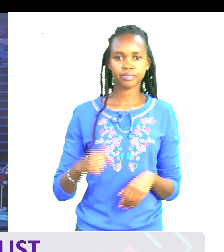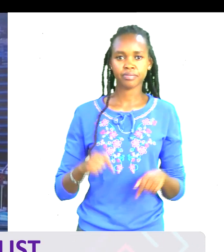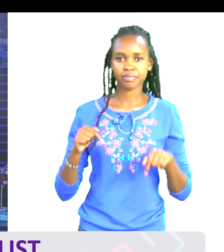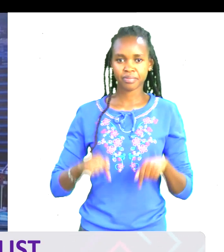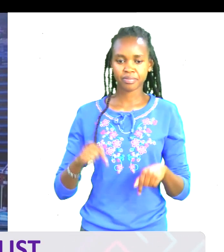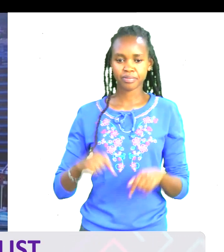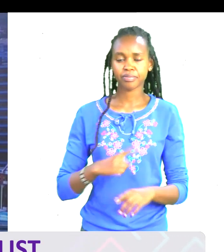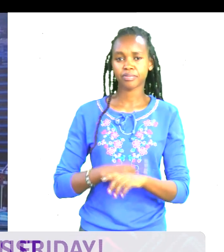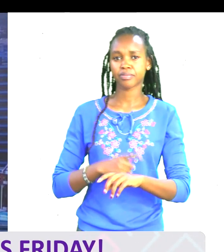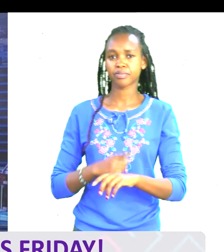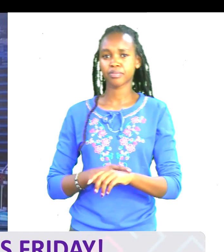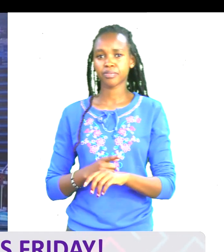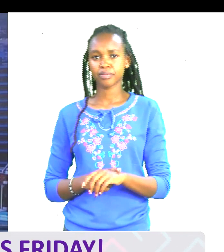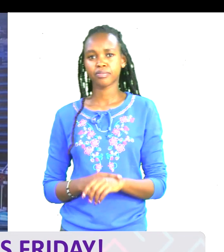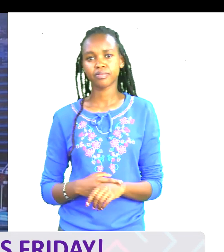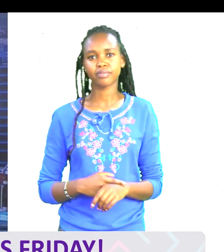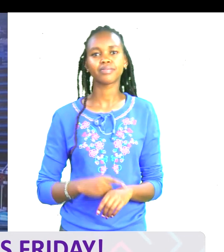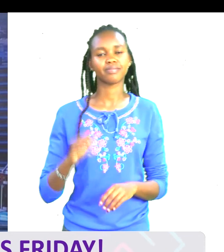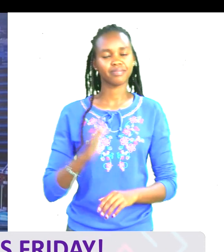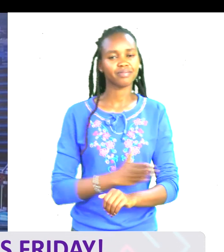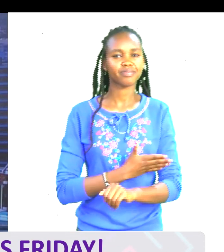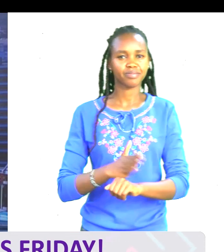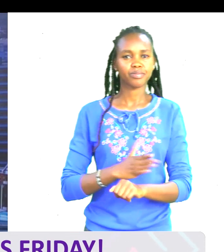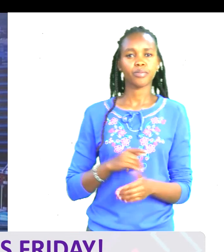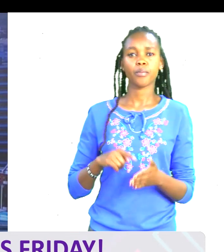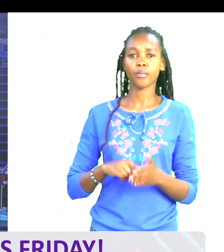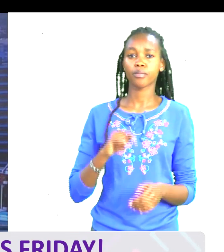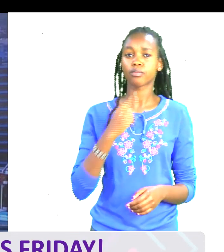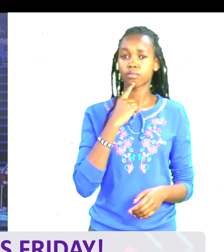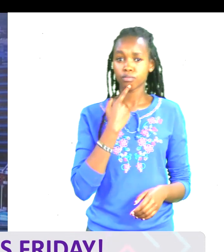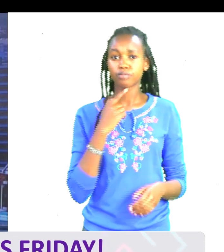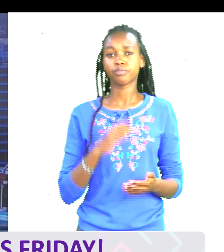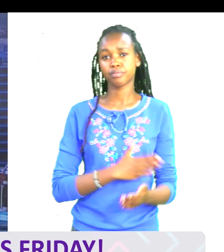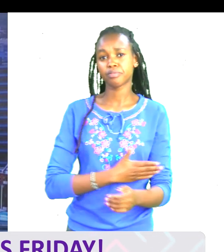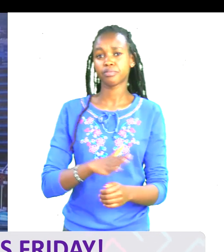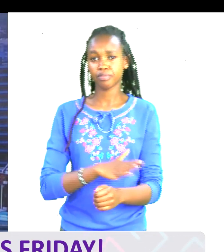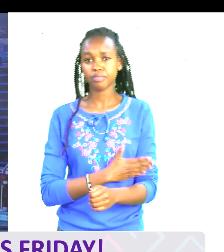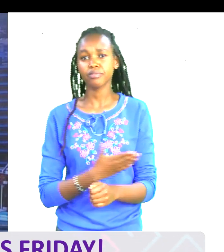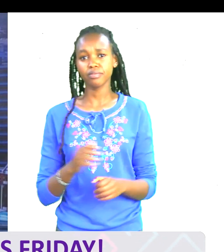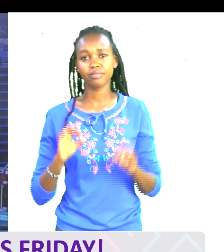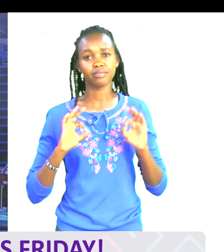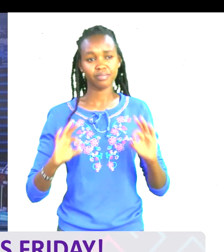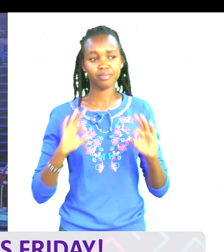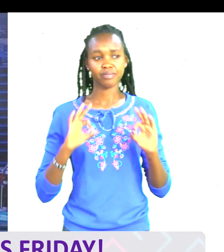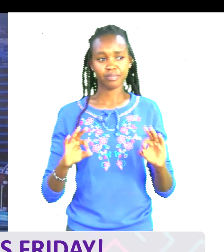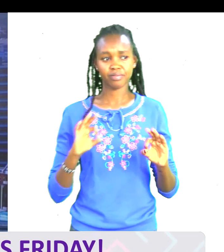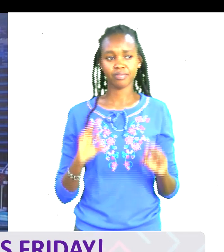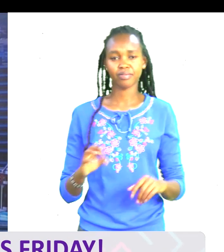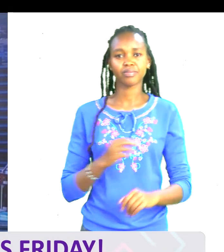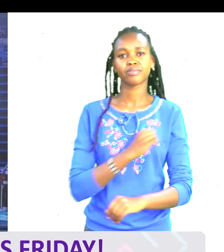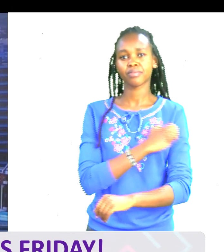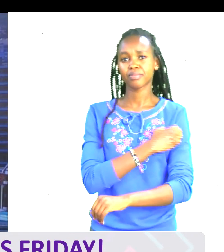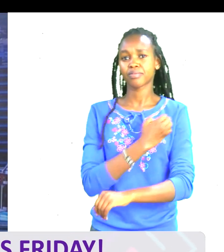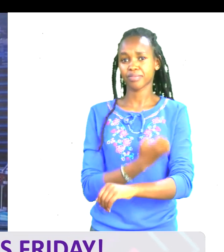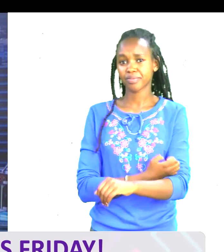masaa, unazanyomba bongo yako moja safi atari. Inde ile masaa, unazanyomba naija yako safi atari. Nikopiga tuna